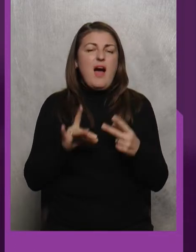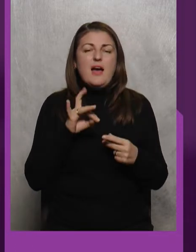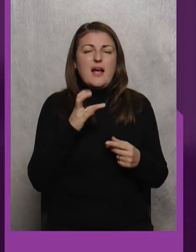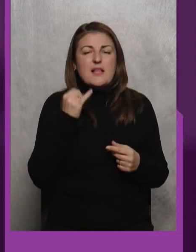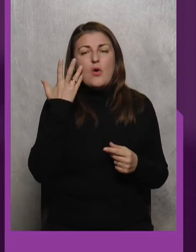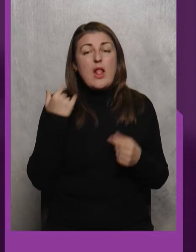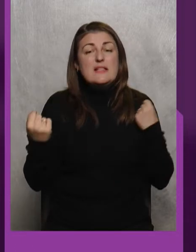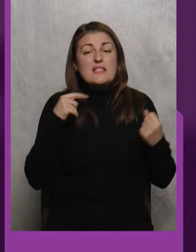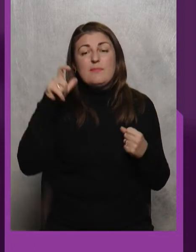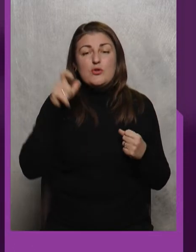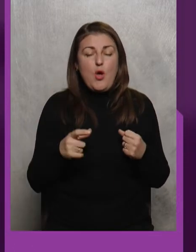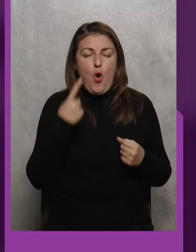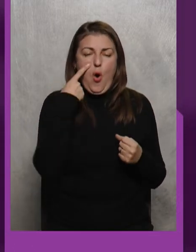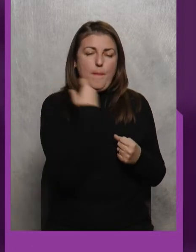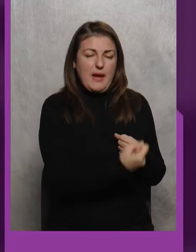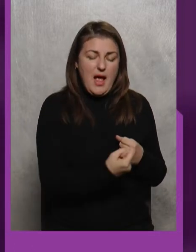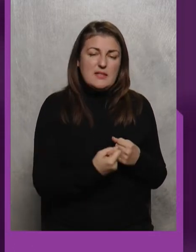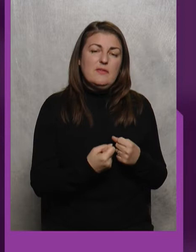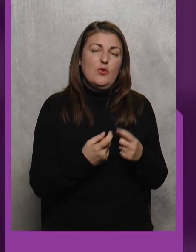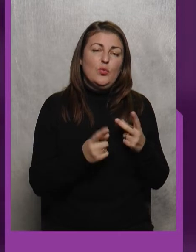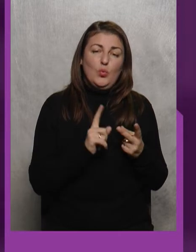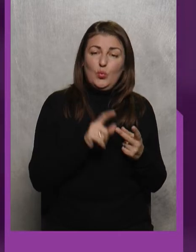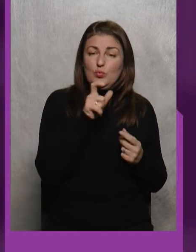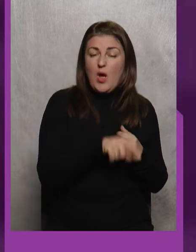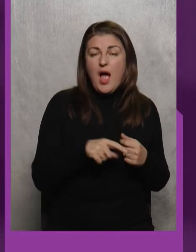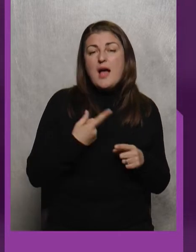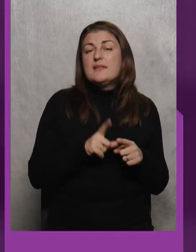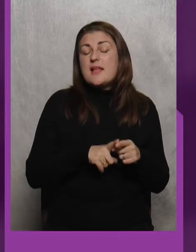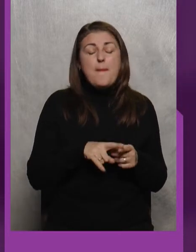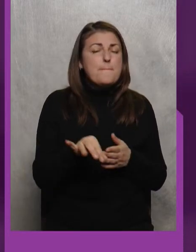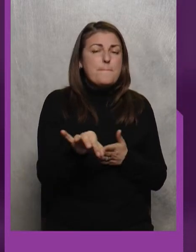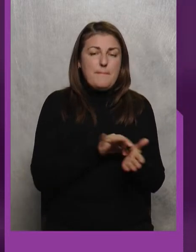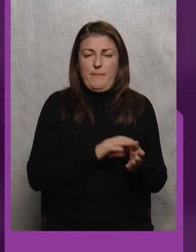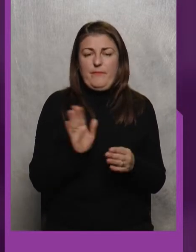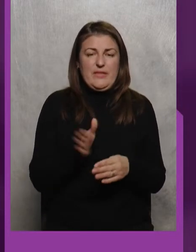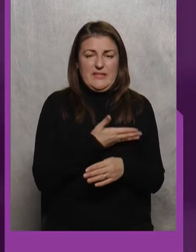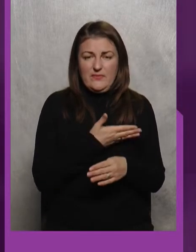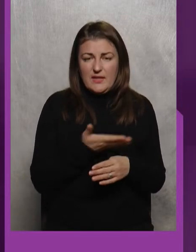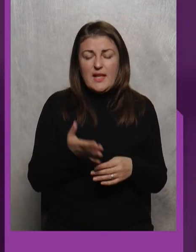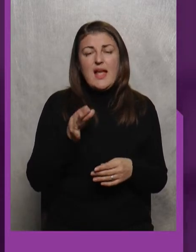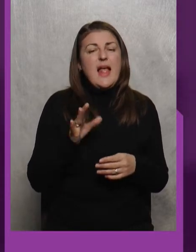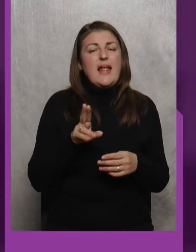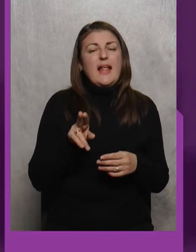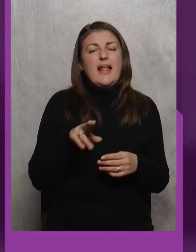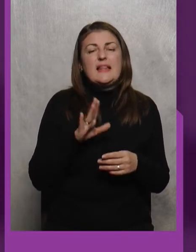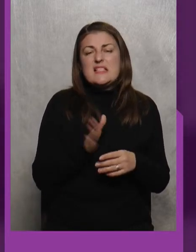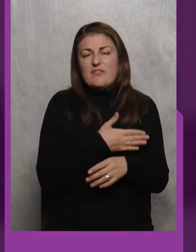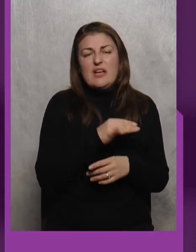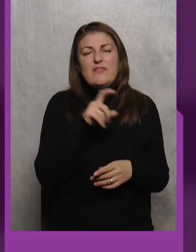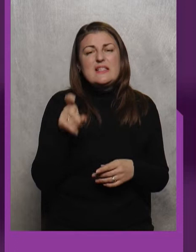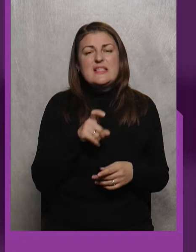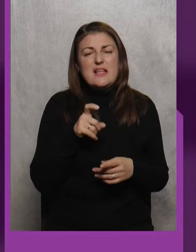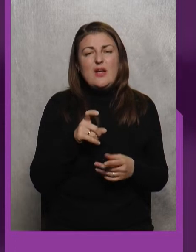спортсмен образив другого Це йде моментальна дискваліфікація, дискваліфікація з